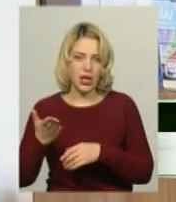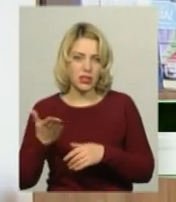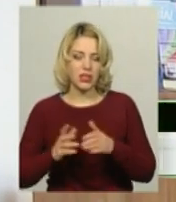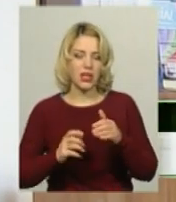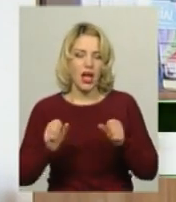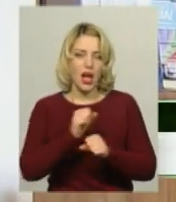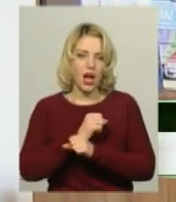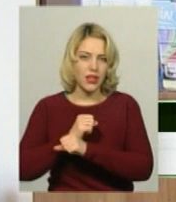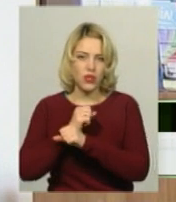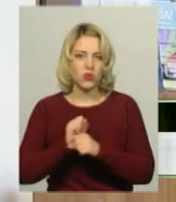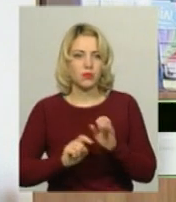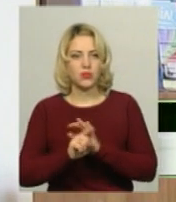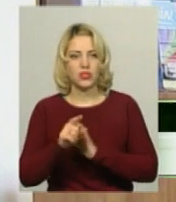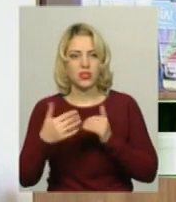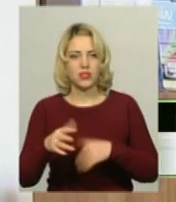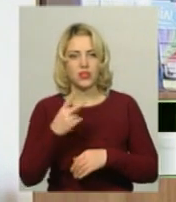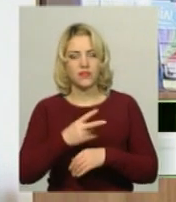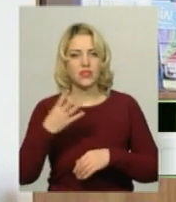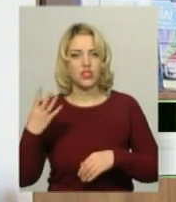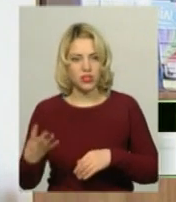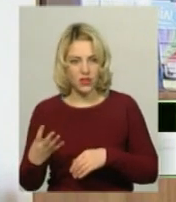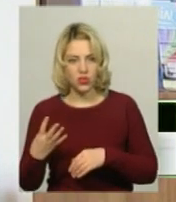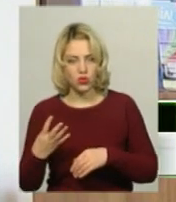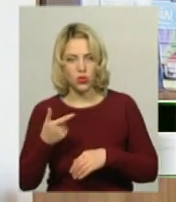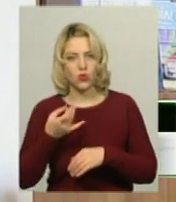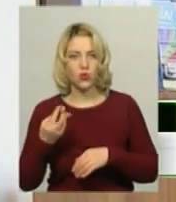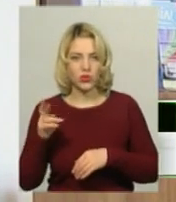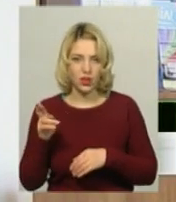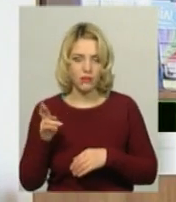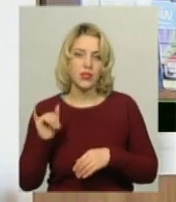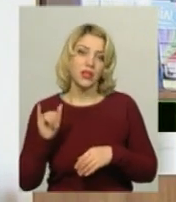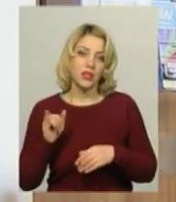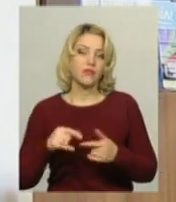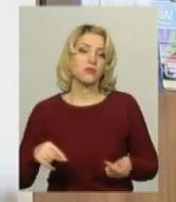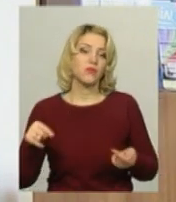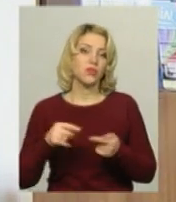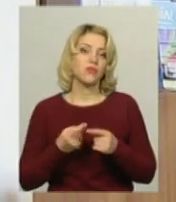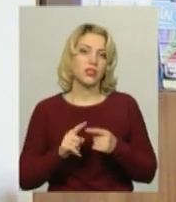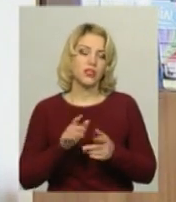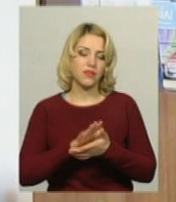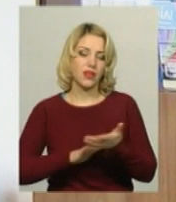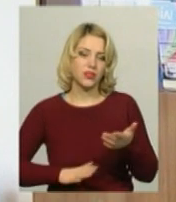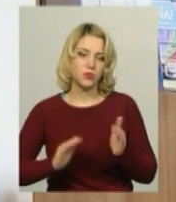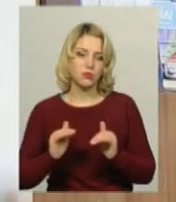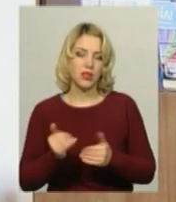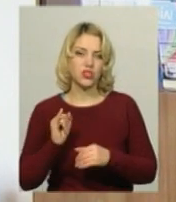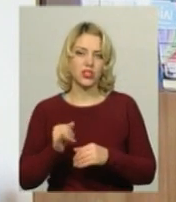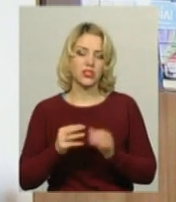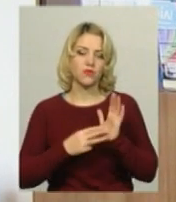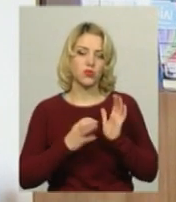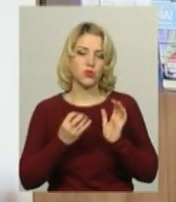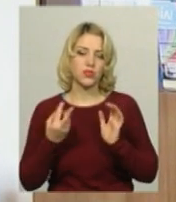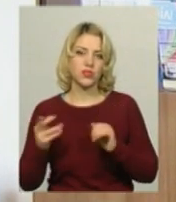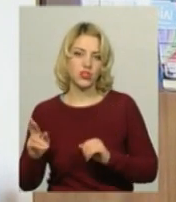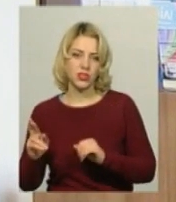розпочнуться починаючи вже з 24 грудня. І, відповідно, вони триватимуть менше і вже з 8